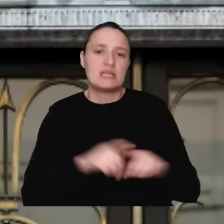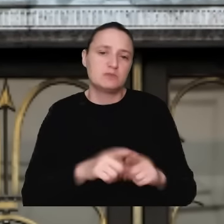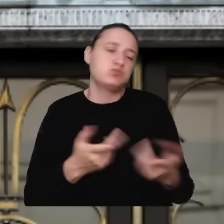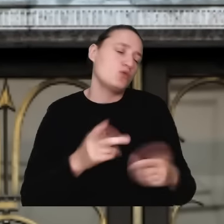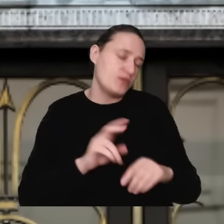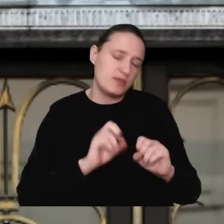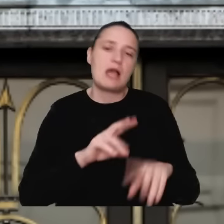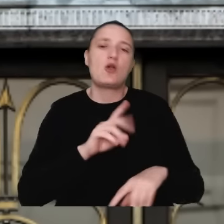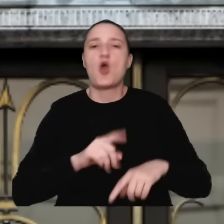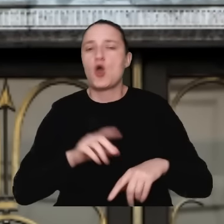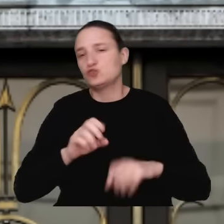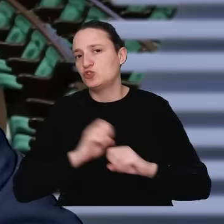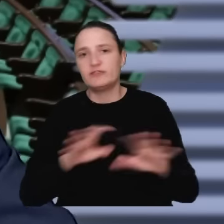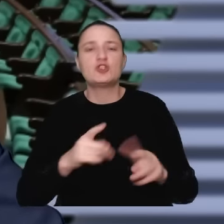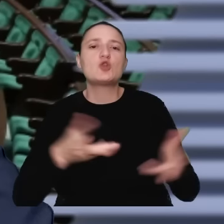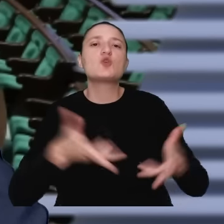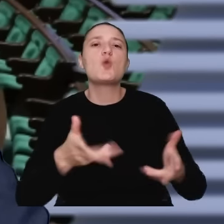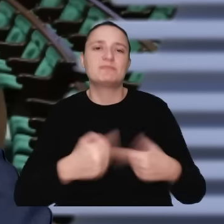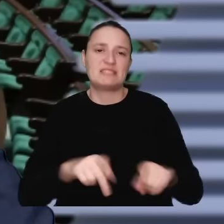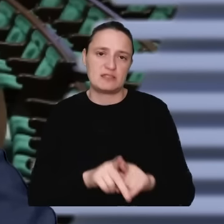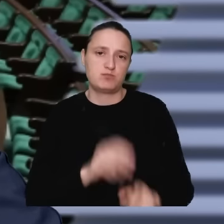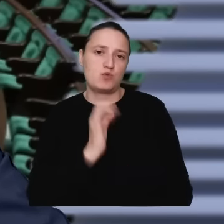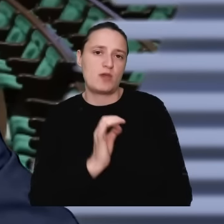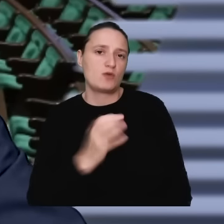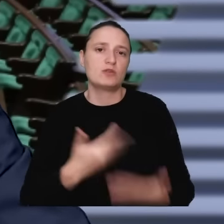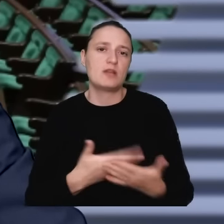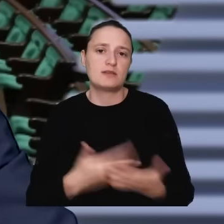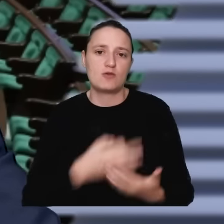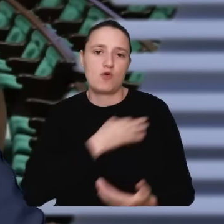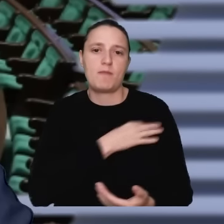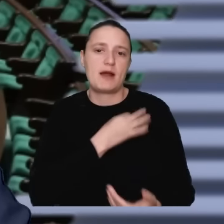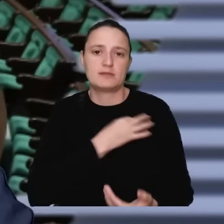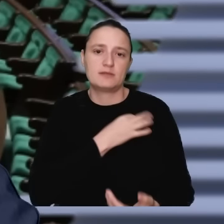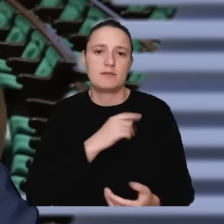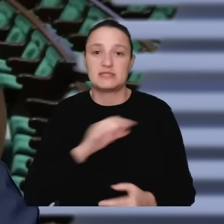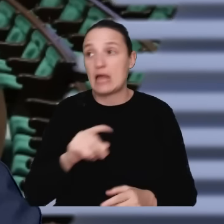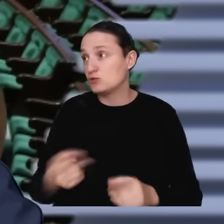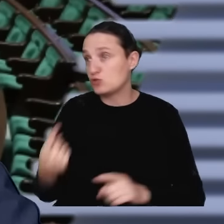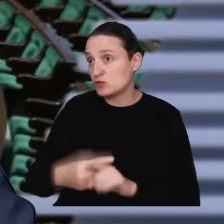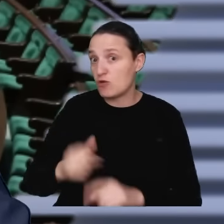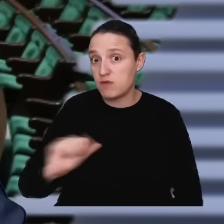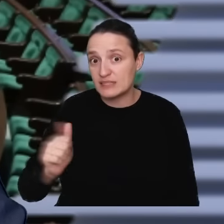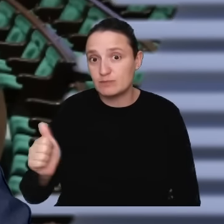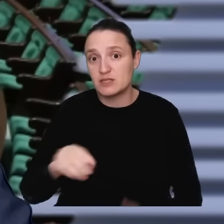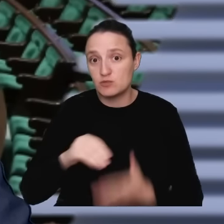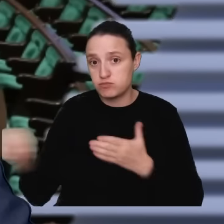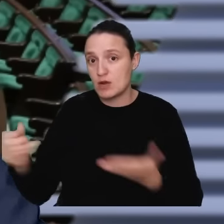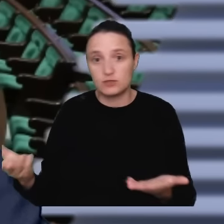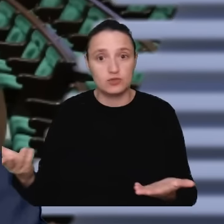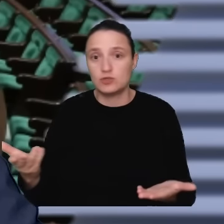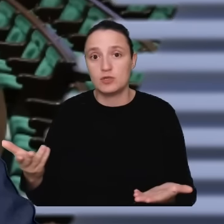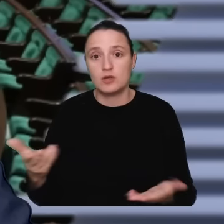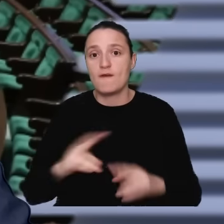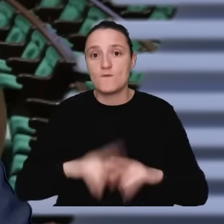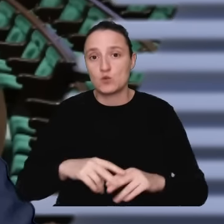są tylko sami czy dysponujecie jeszcze zapleczem merytorycznym dodatkowo eksperci opłacani de facto z funduszu